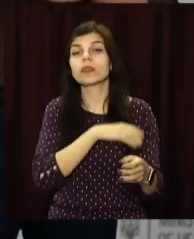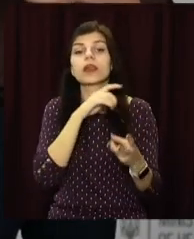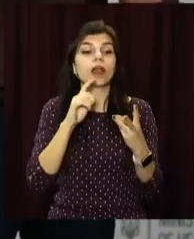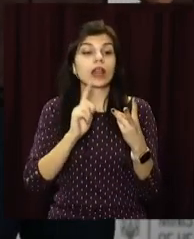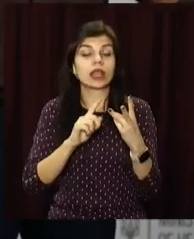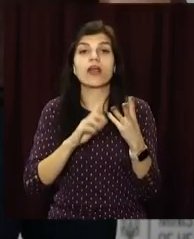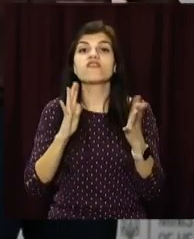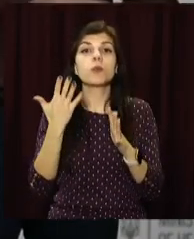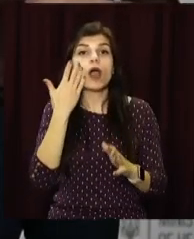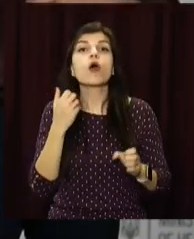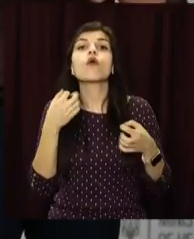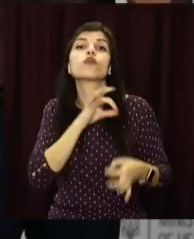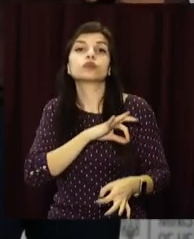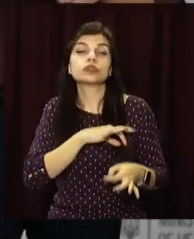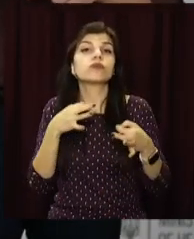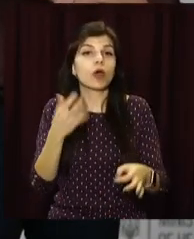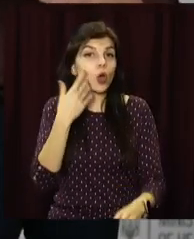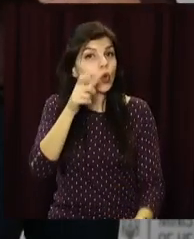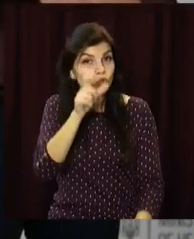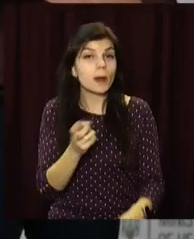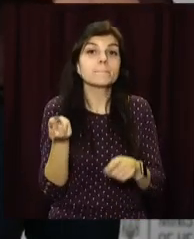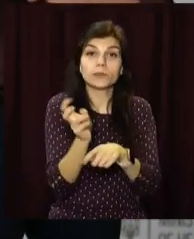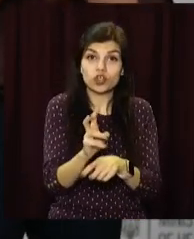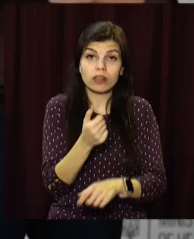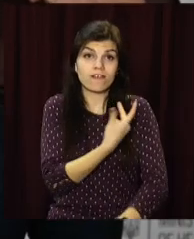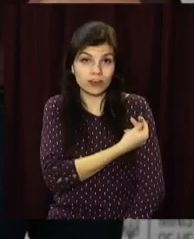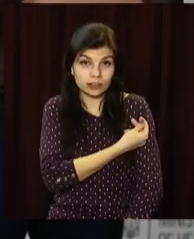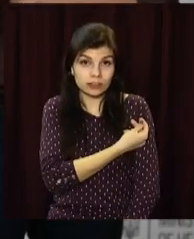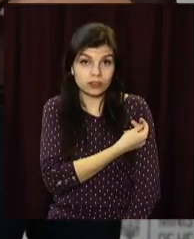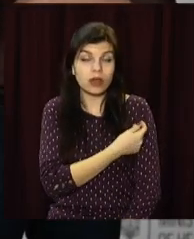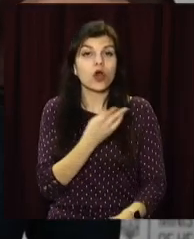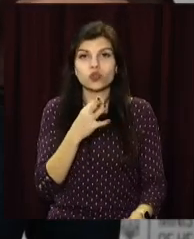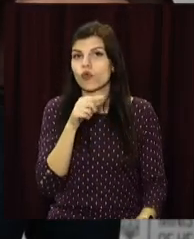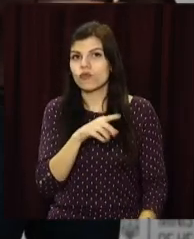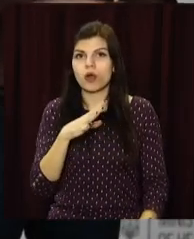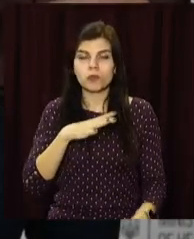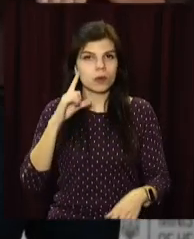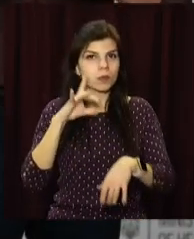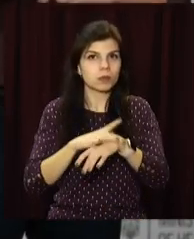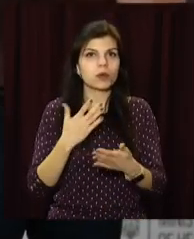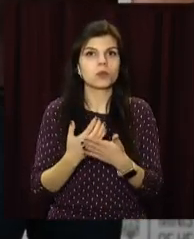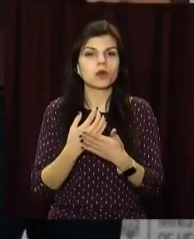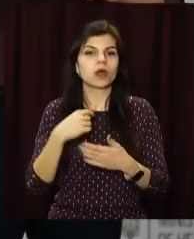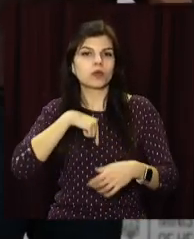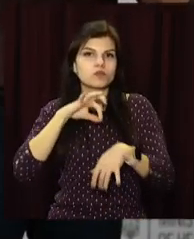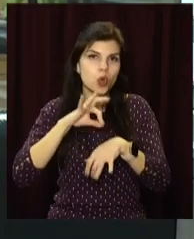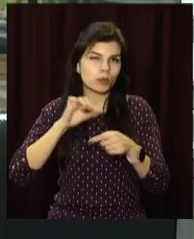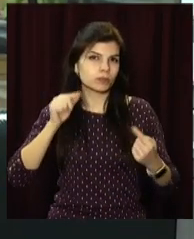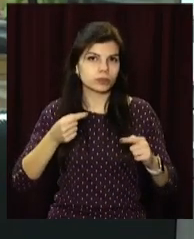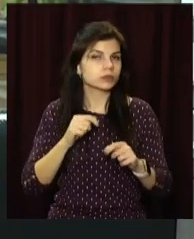дозволяється використовувати, це коли людина прийшла на вакцинацію, але в неї були виявлені протипокази.